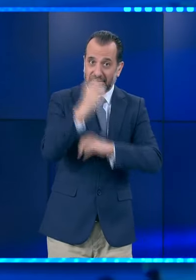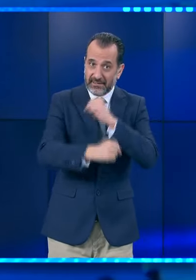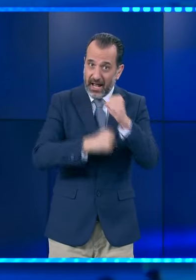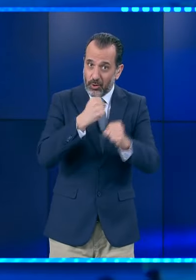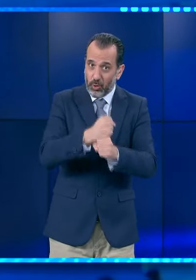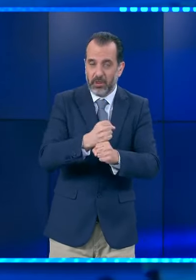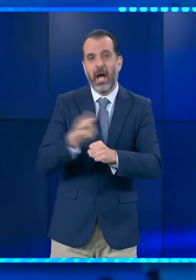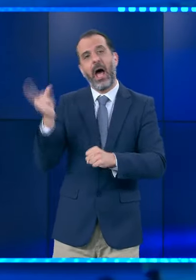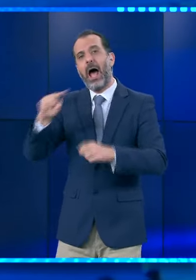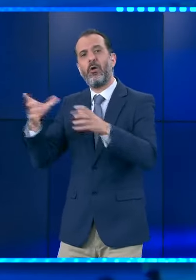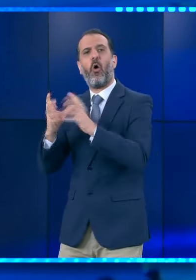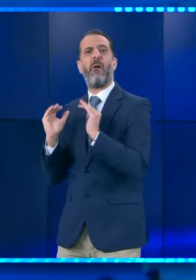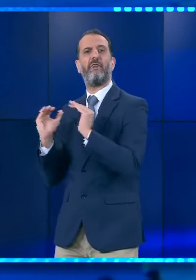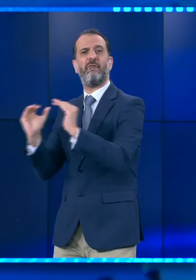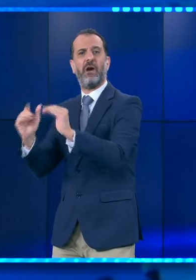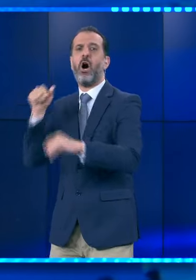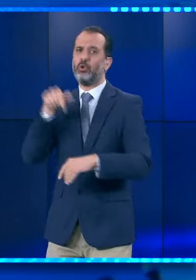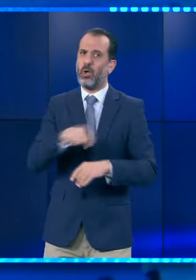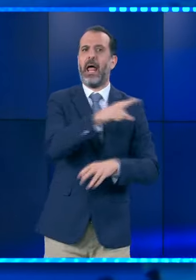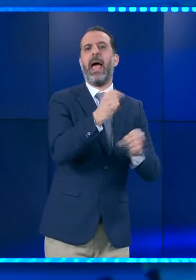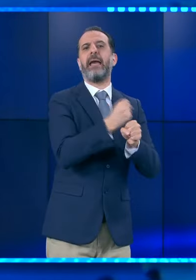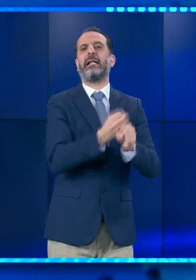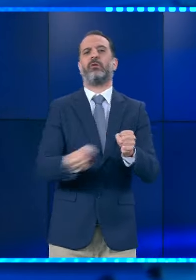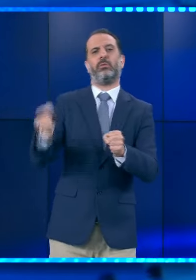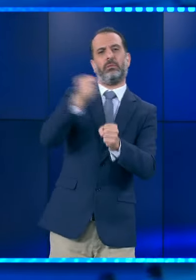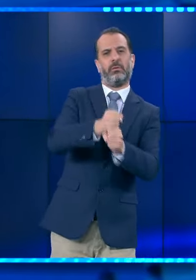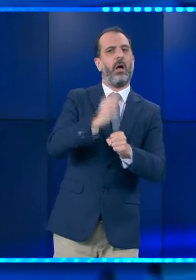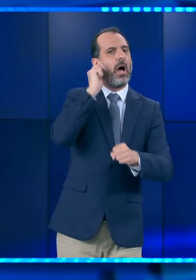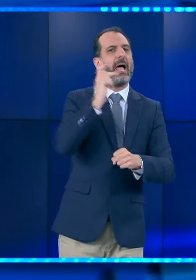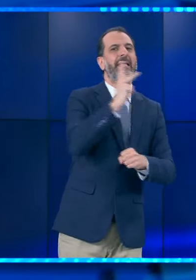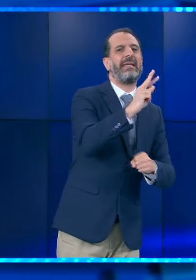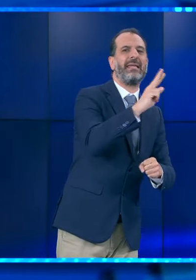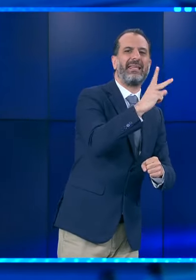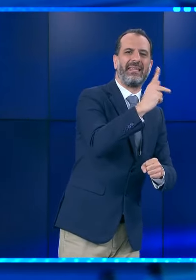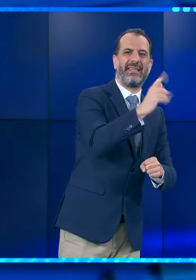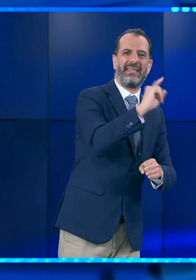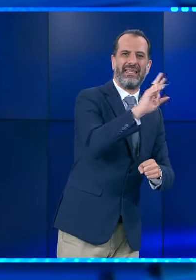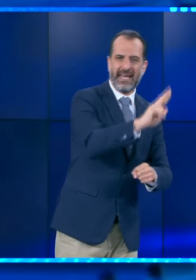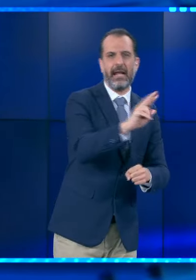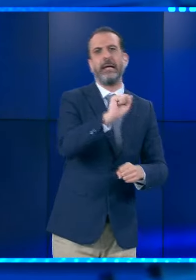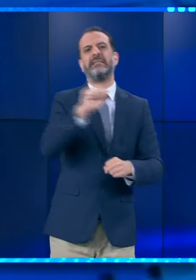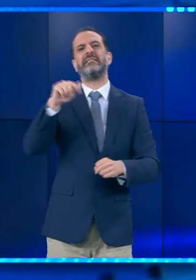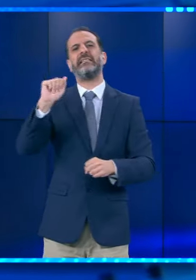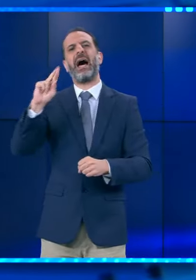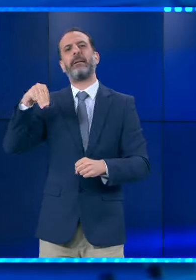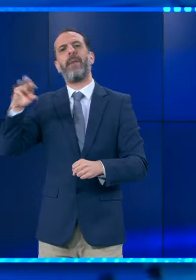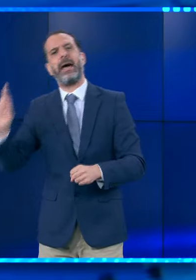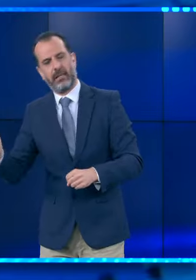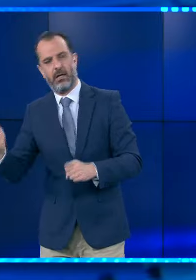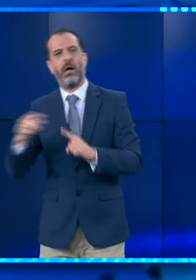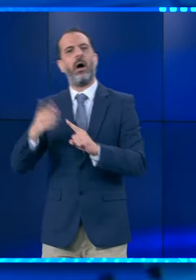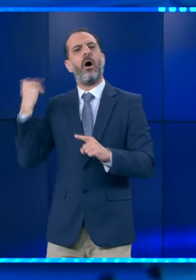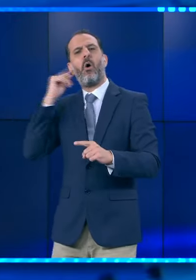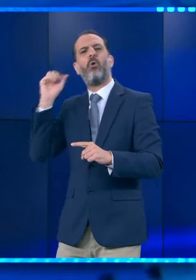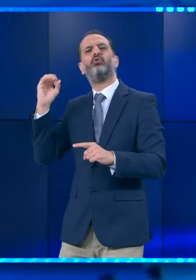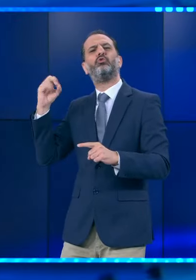διακυβέρνησης των συντηρητικών. Ο ηγέτης τους, ο Σερ Κιρ Στάρμερ, είναι ο νέος πρωθυπουργός της χώρας και παραλαμβάνει την εξουσία από τον Ρίζη